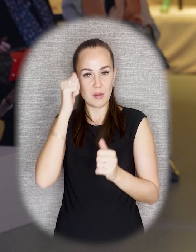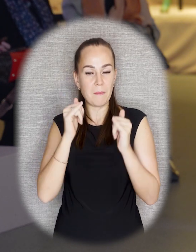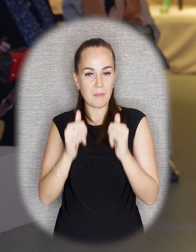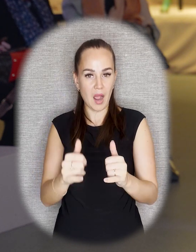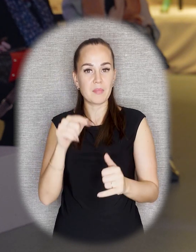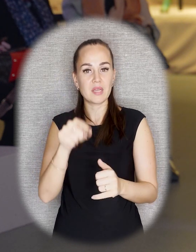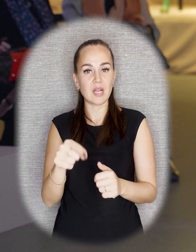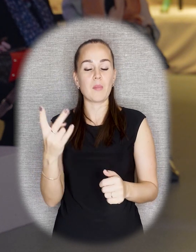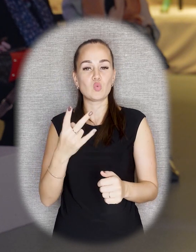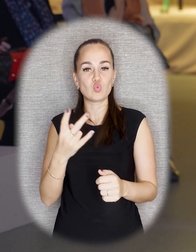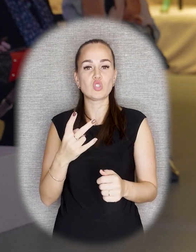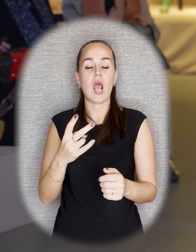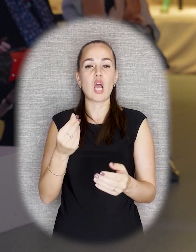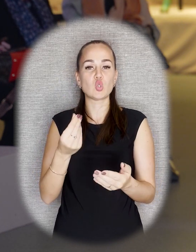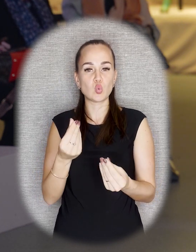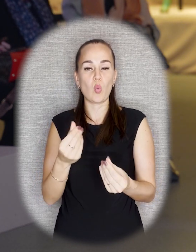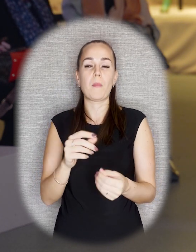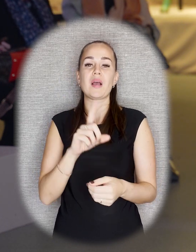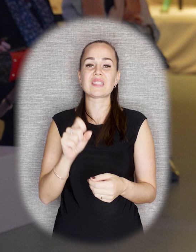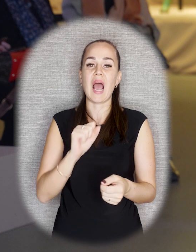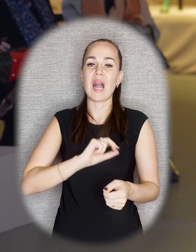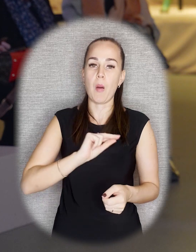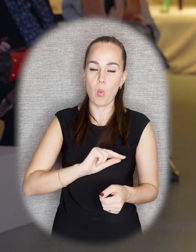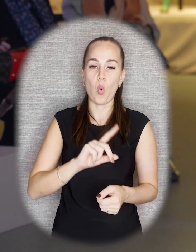и она включала и работу скульптора, и установку, и материалы.